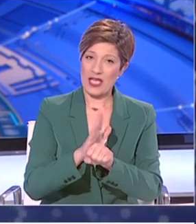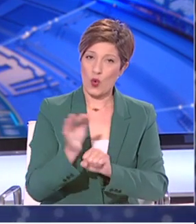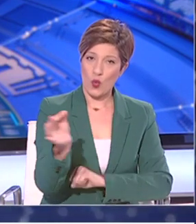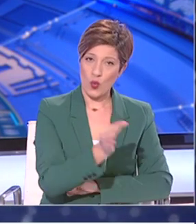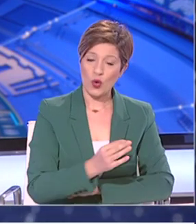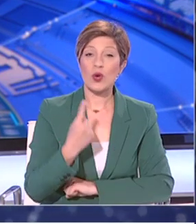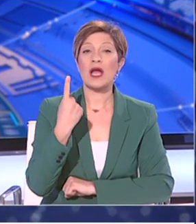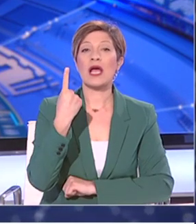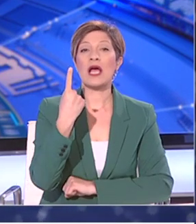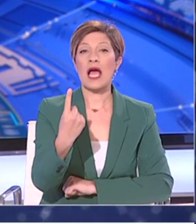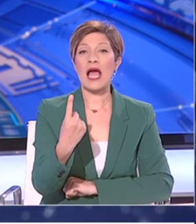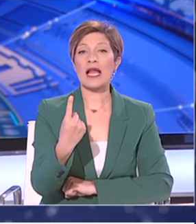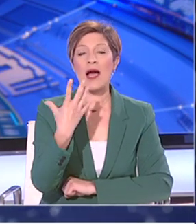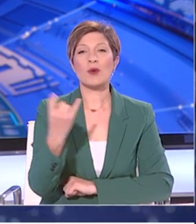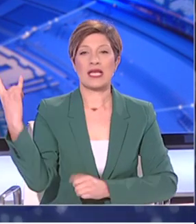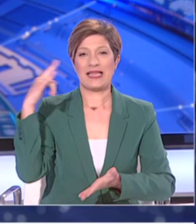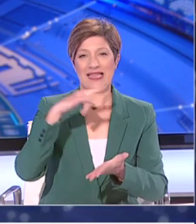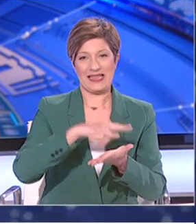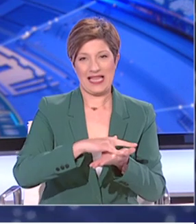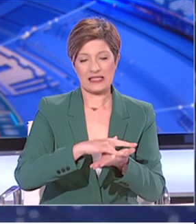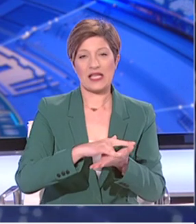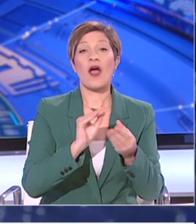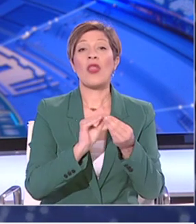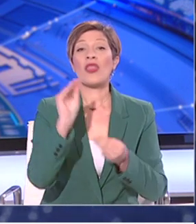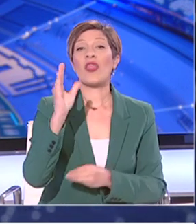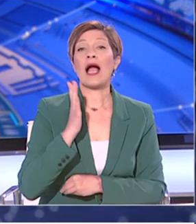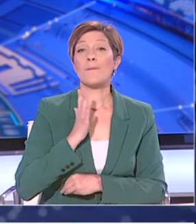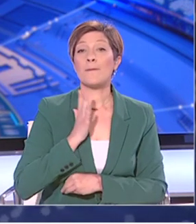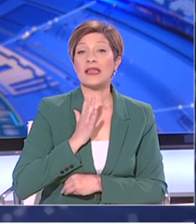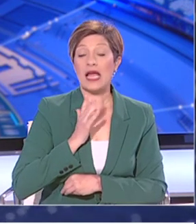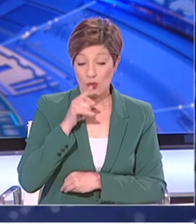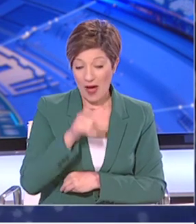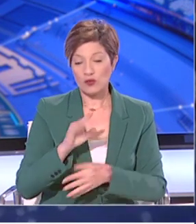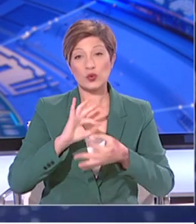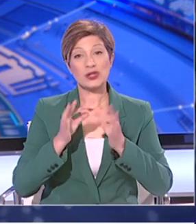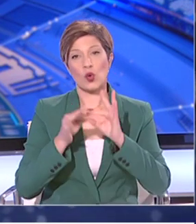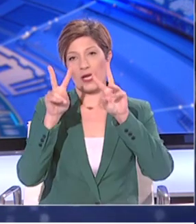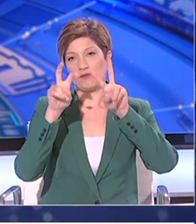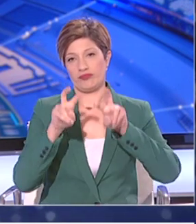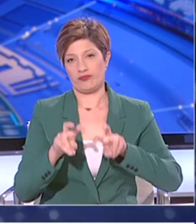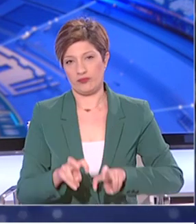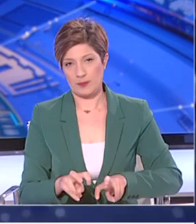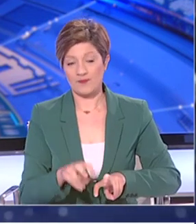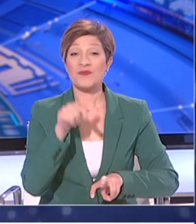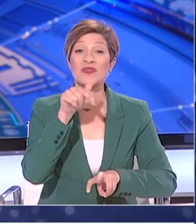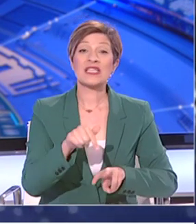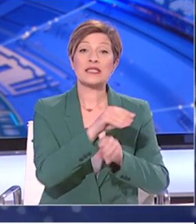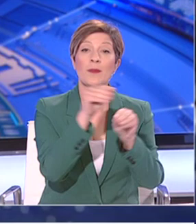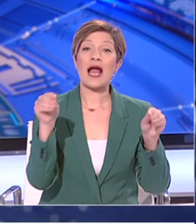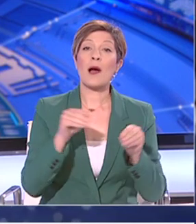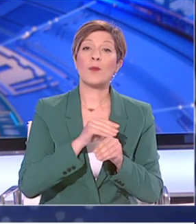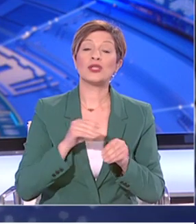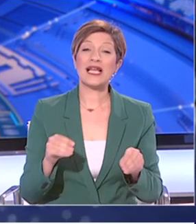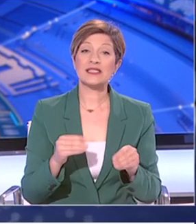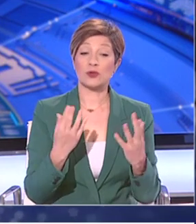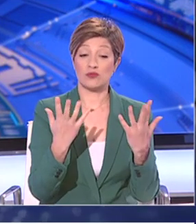μεταξιωτικών ιστορικών και 15 άτομα των οποίων το ιστορικό διαρευνάται. Με βάση και τα σημερινά δεδομένα,